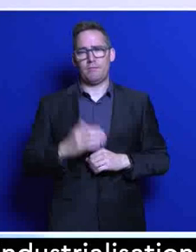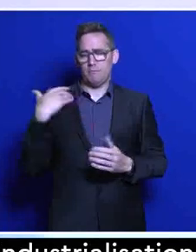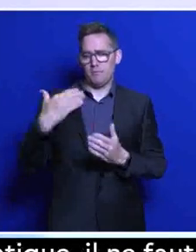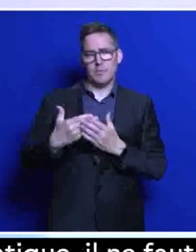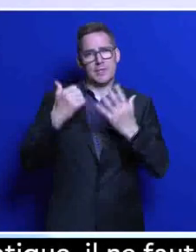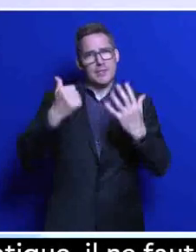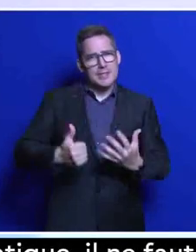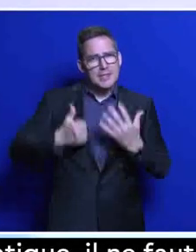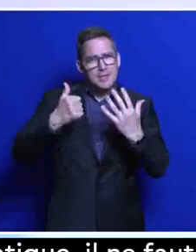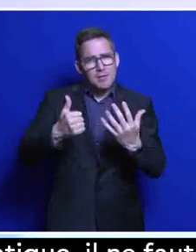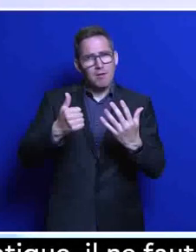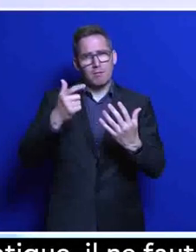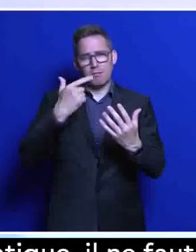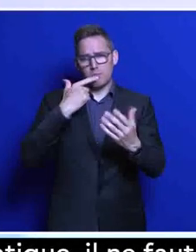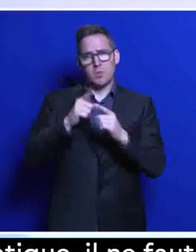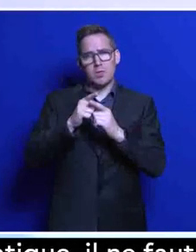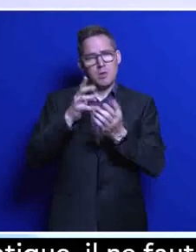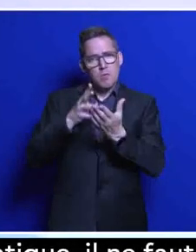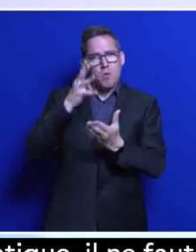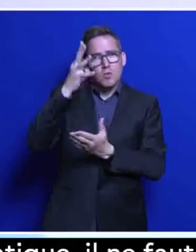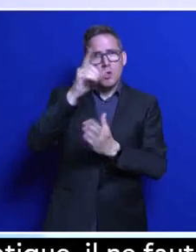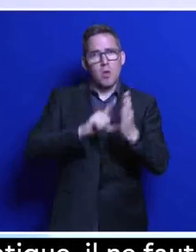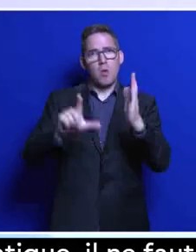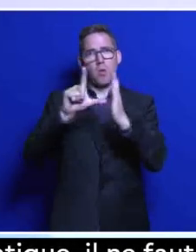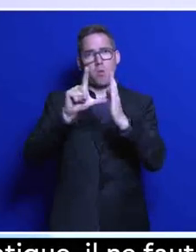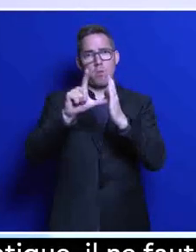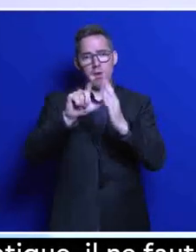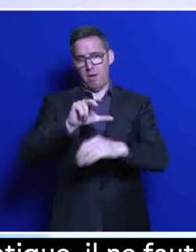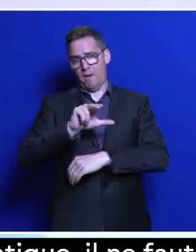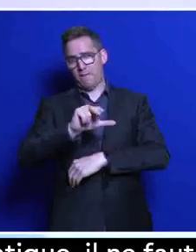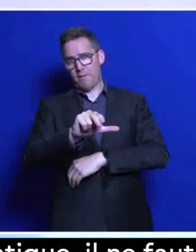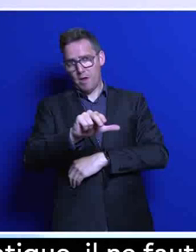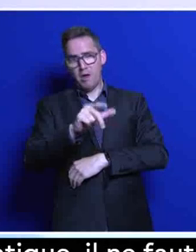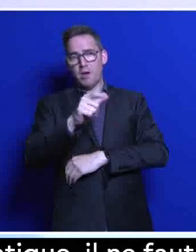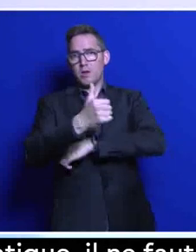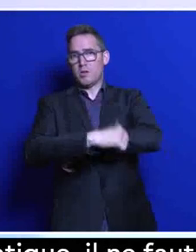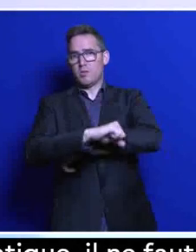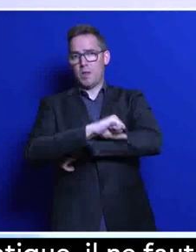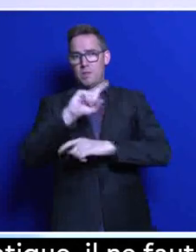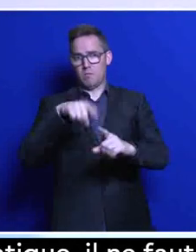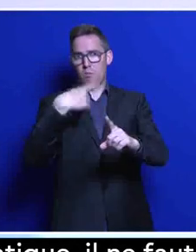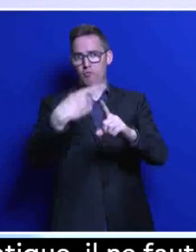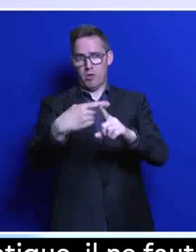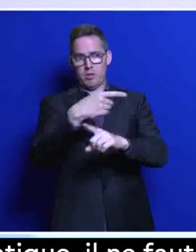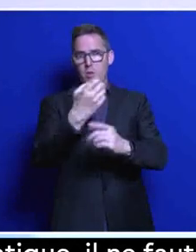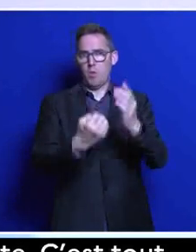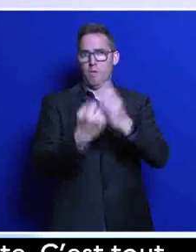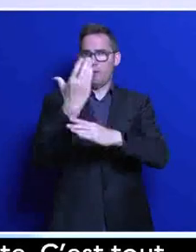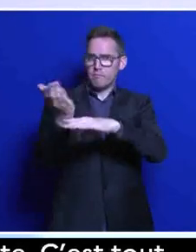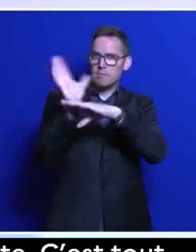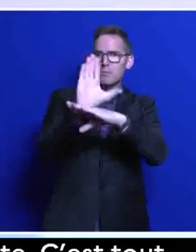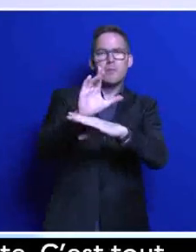ans et c'est l'objet du projet de loi que je présenterai dans quelques jours maintenant, la semaine prochaine, sur l'industrie verte.